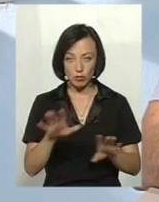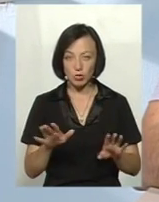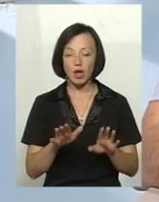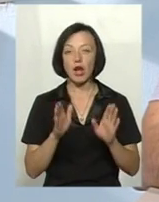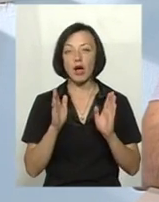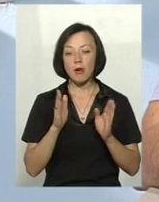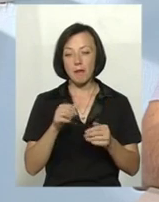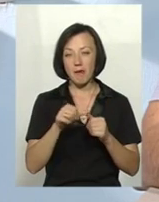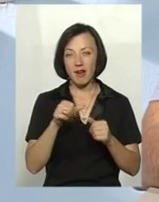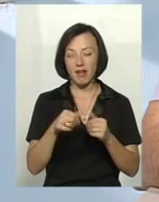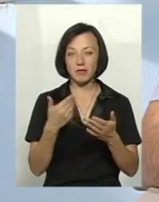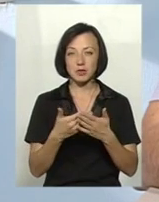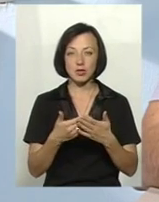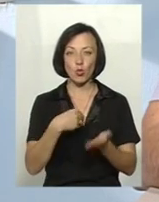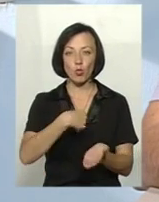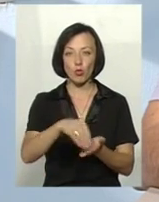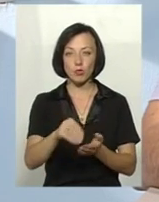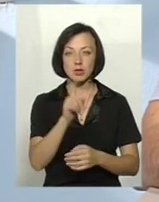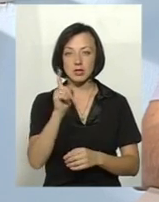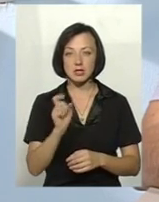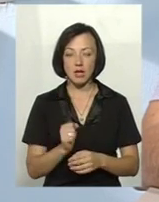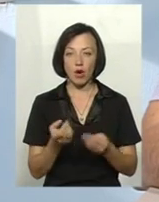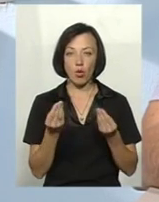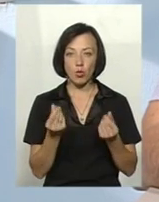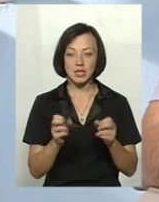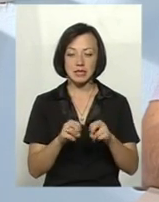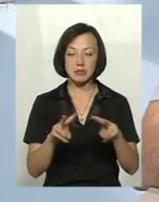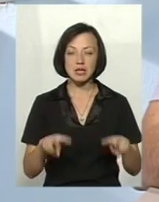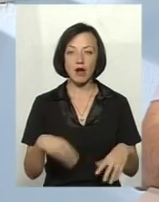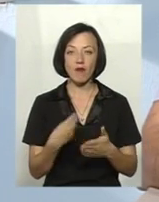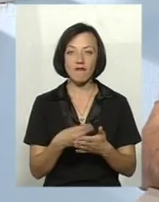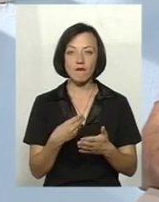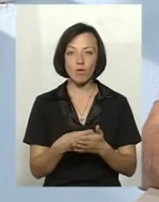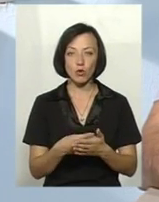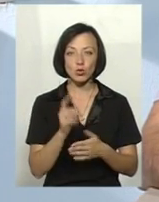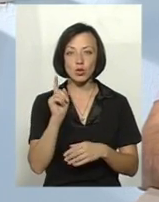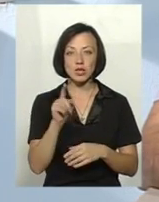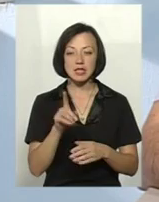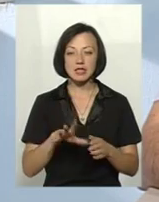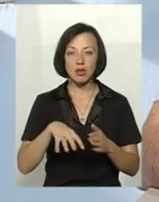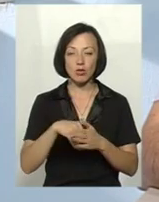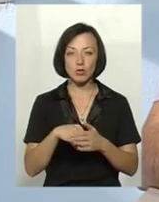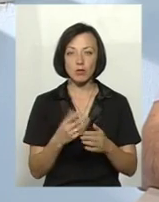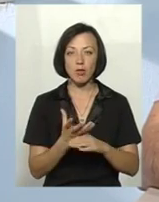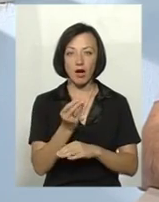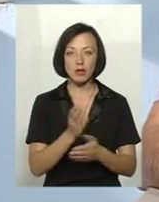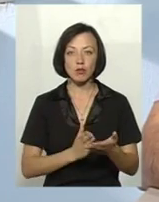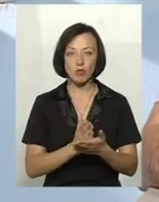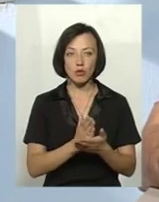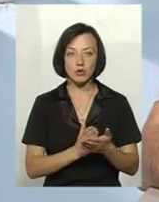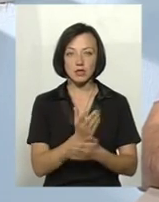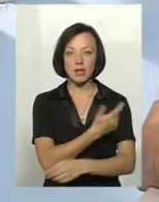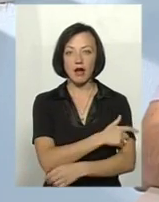і пальнета, що використовується зараз, ми купуємо за кошти спеціального фонду. Тобто ті, за рахунок платних послуг, які надають